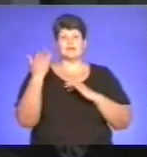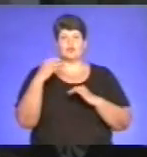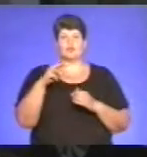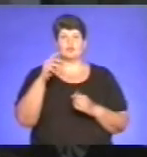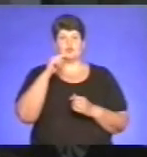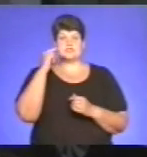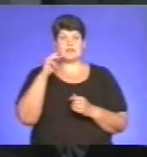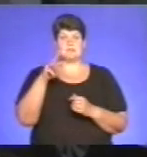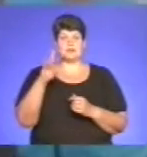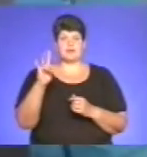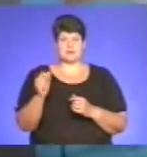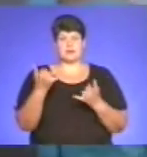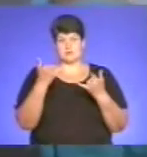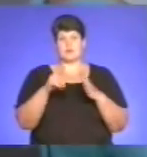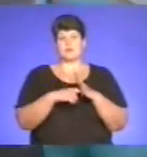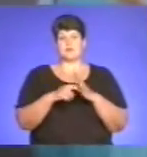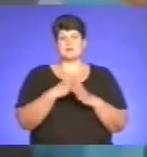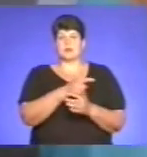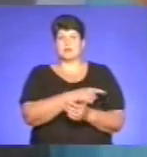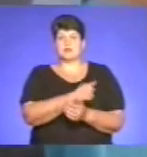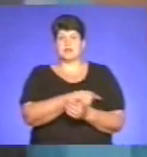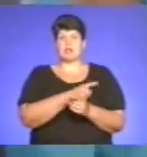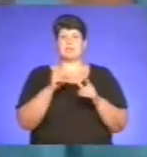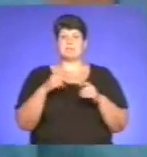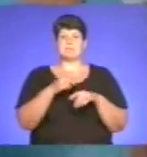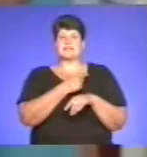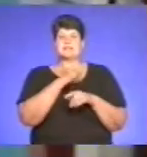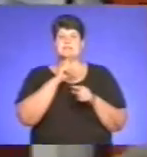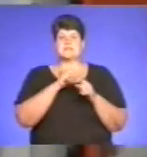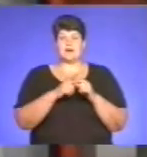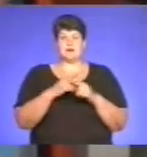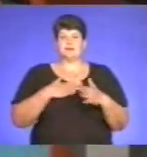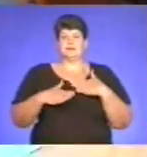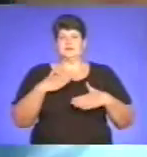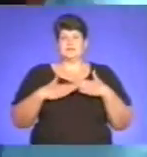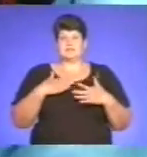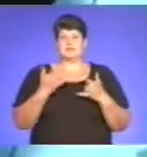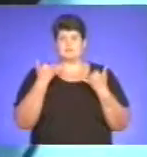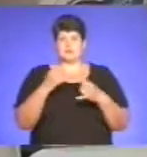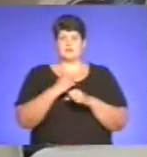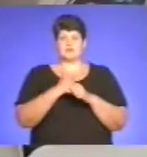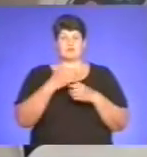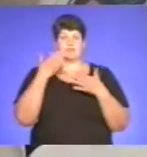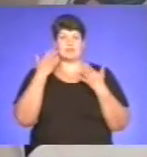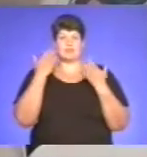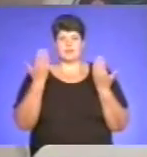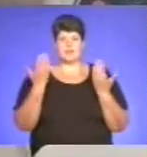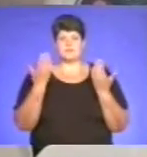А тепер і у донецьких медиків. Медсестра виїзної бригади не натішиться. Тепер працювати стало набагато легше.